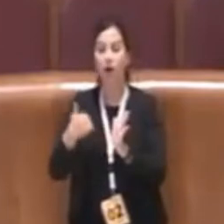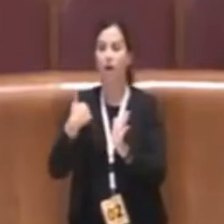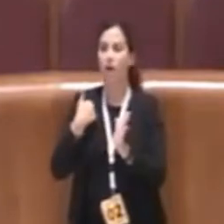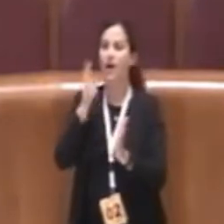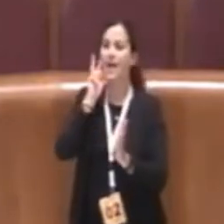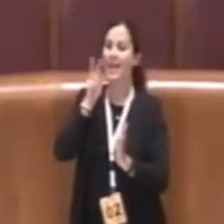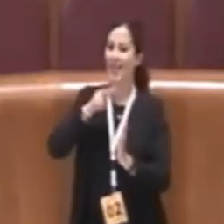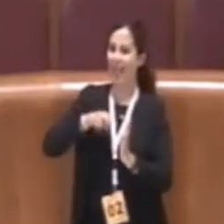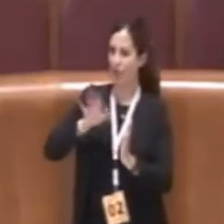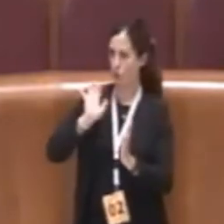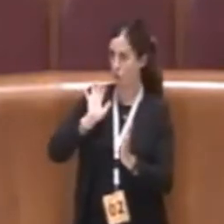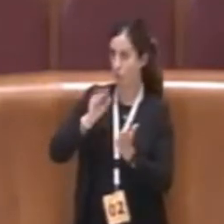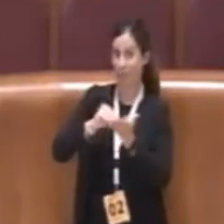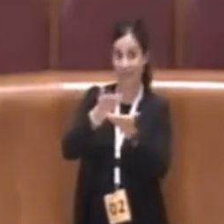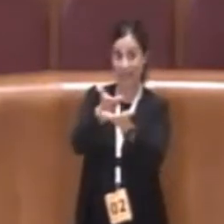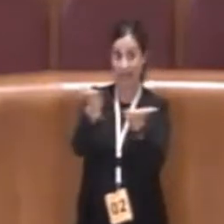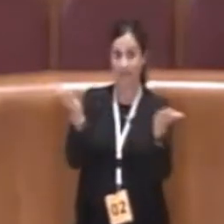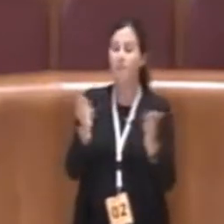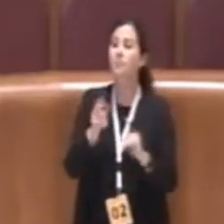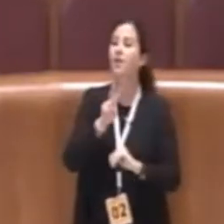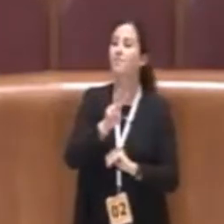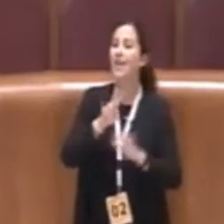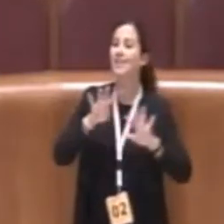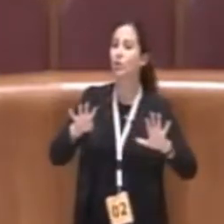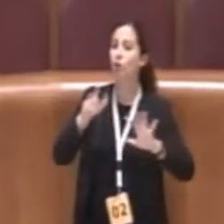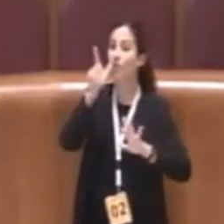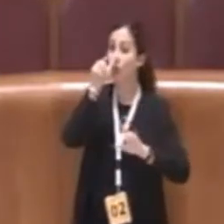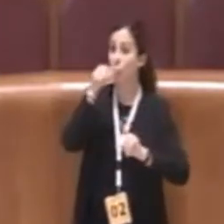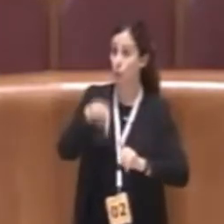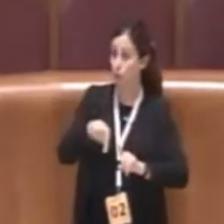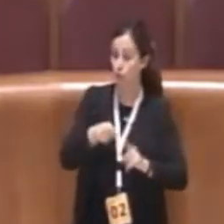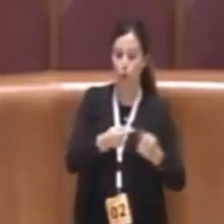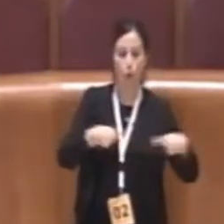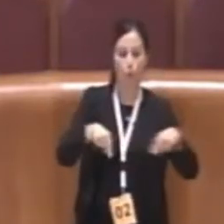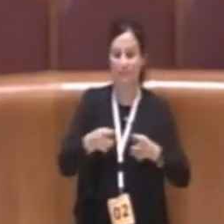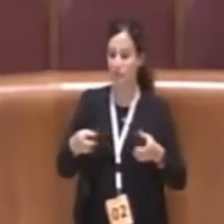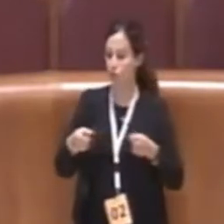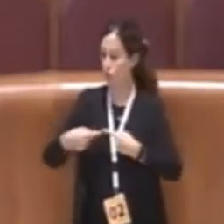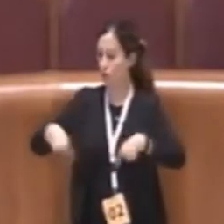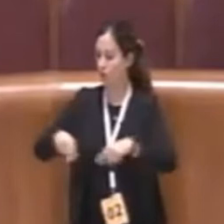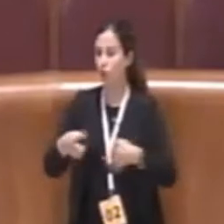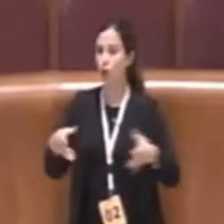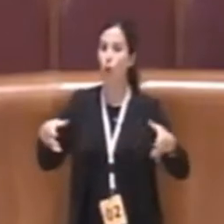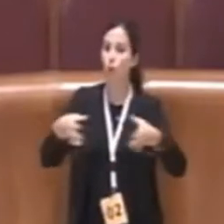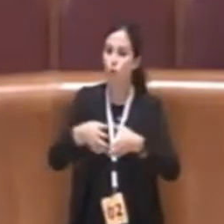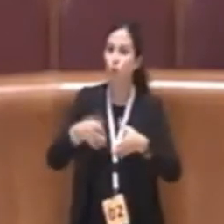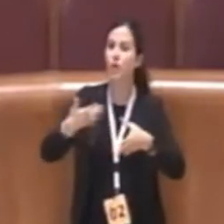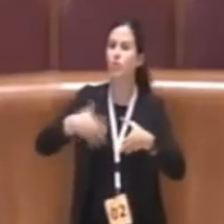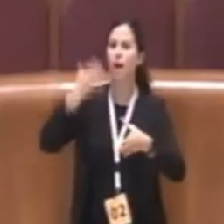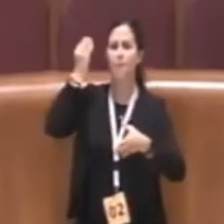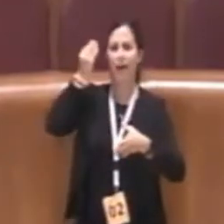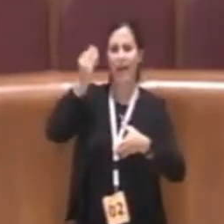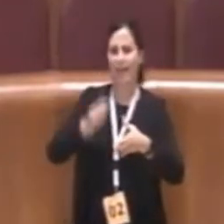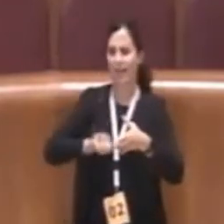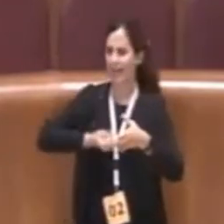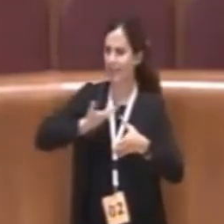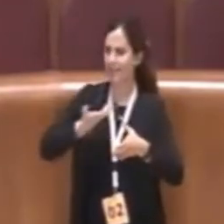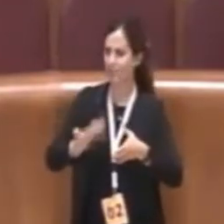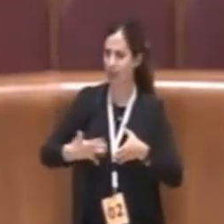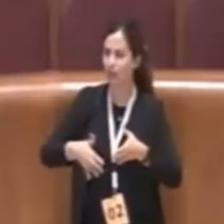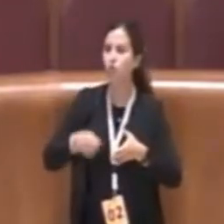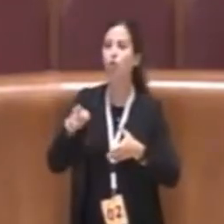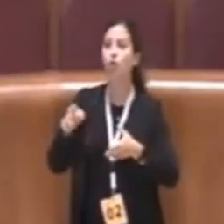29 luglio nella Commissione congiunta che ha espresso parere non c'era la consigliera Celli che è membro di